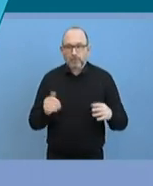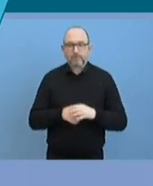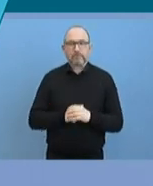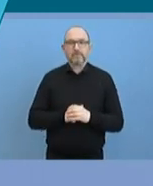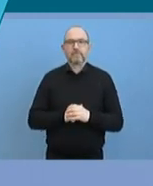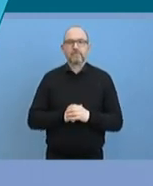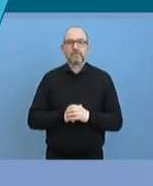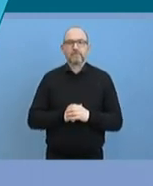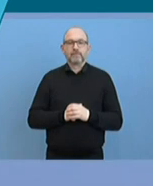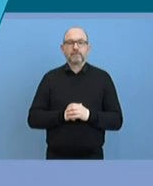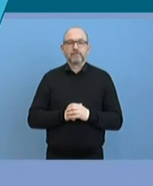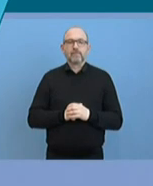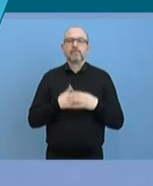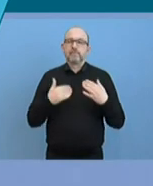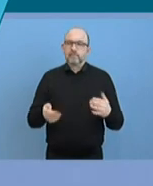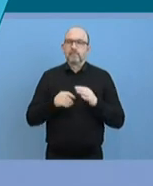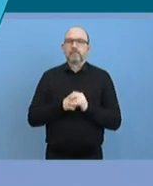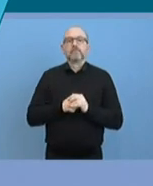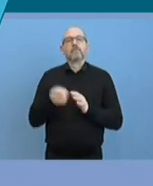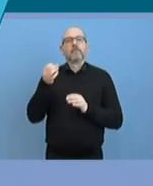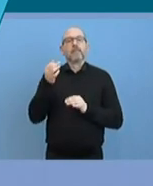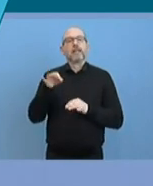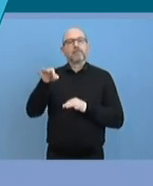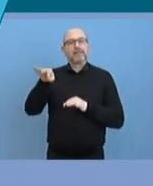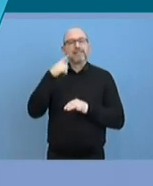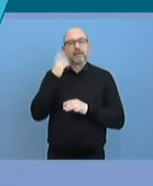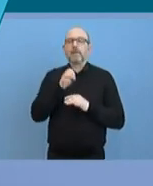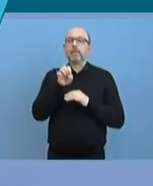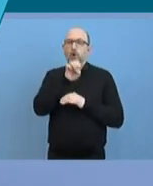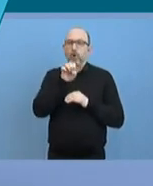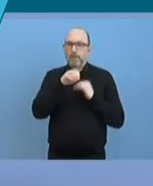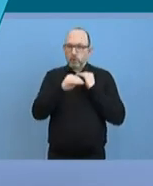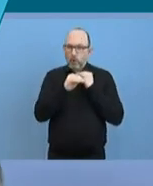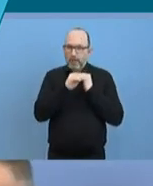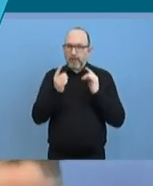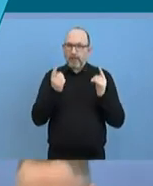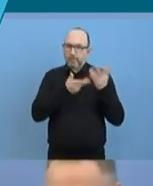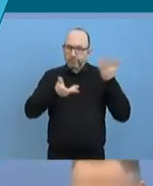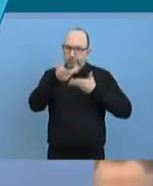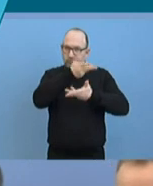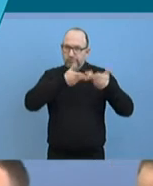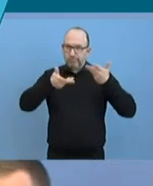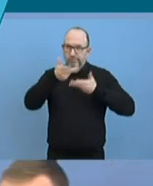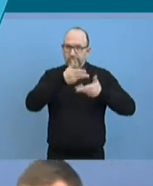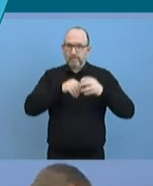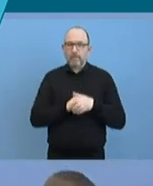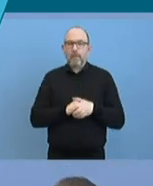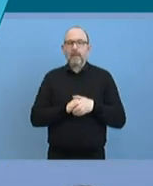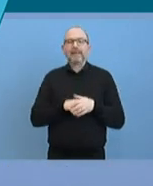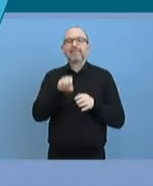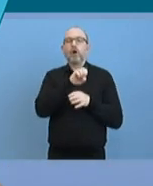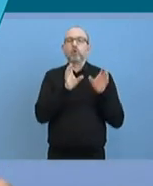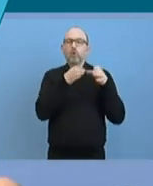Der Finanzminister hat sich gestern mit seinen europäischen Kollegen besprochen. In der Eurogruppe stimmen wir uns natürlich eng ab,